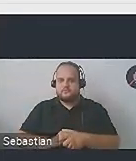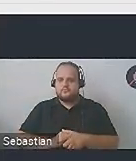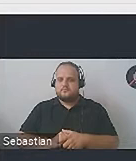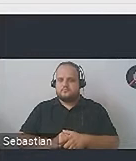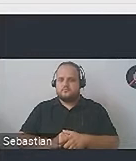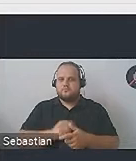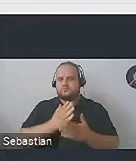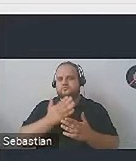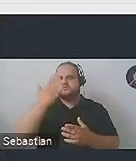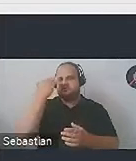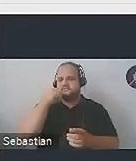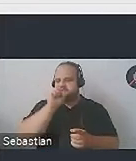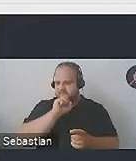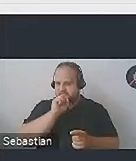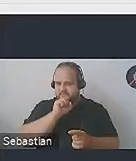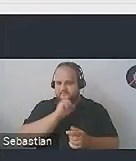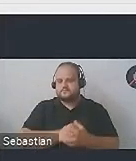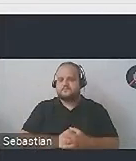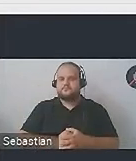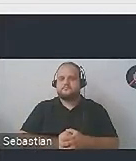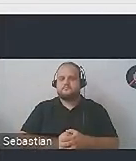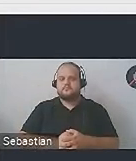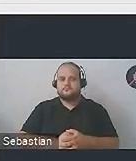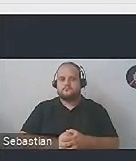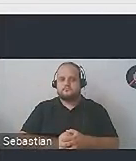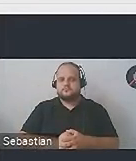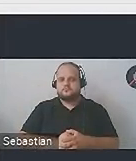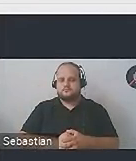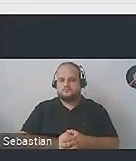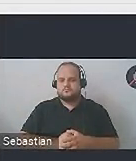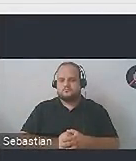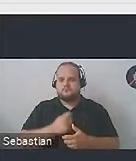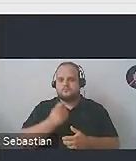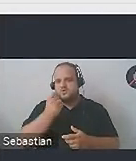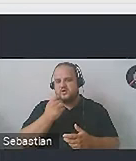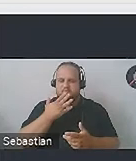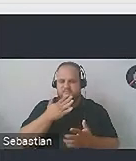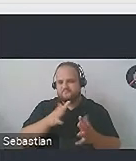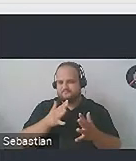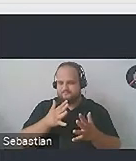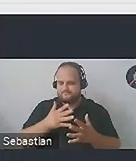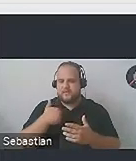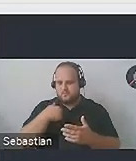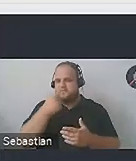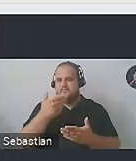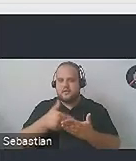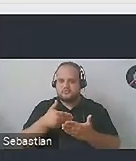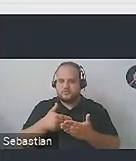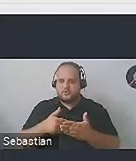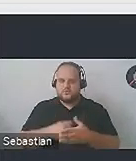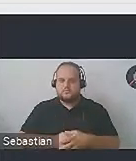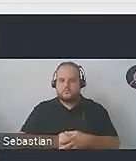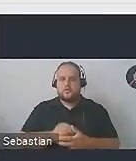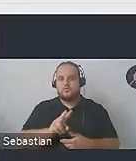mówiąc, stary i troszeczkę już takie passe bym powiedziała w pewnym sensie. Zaraz Wam powiem dlaczego. Z drugiej